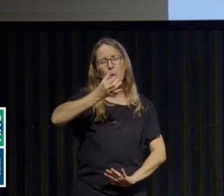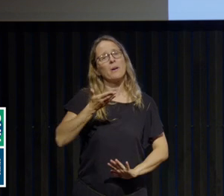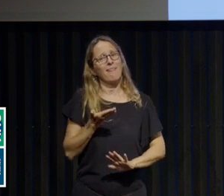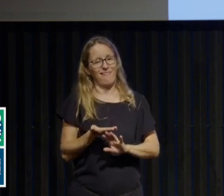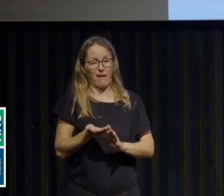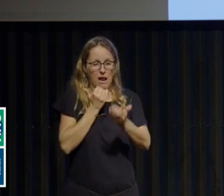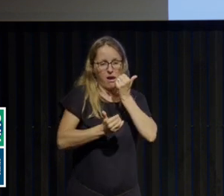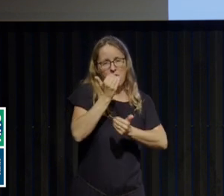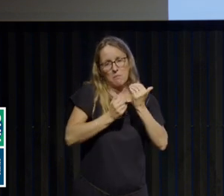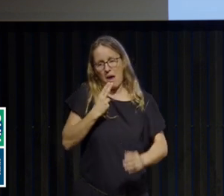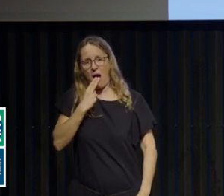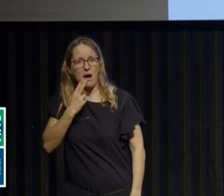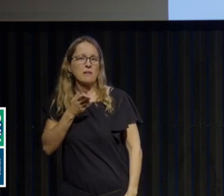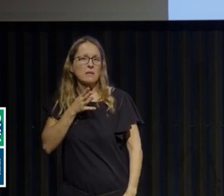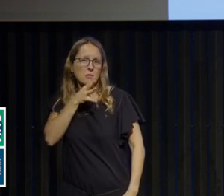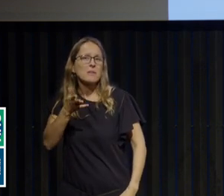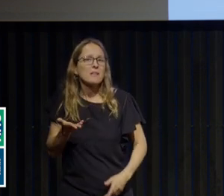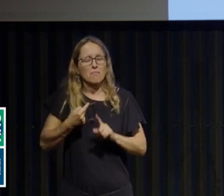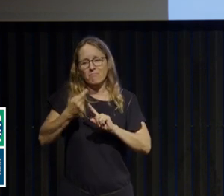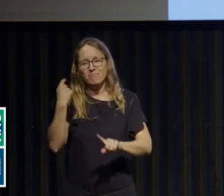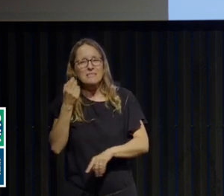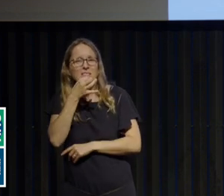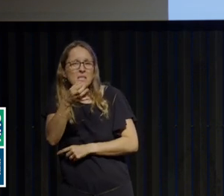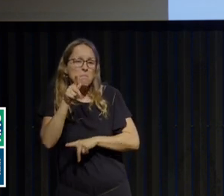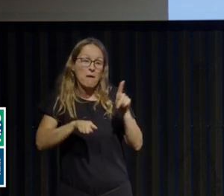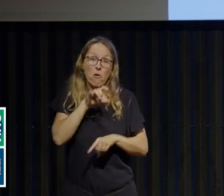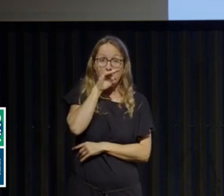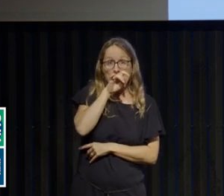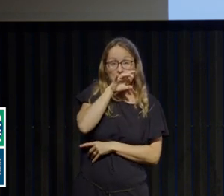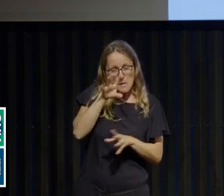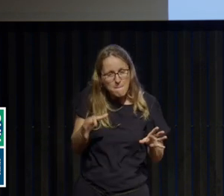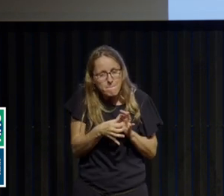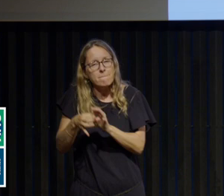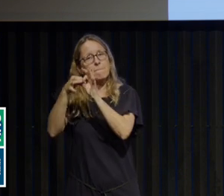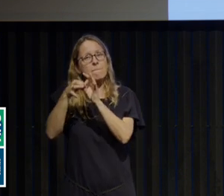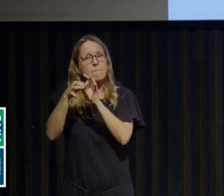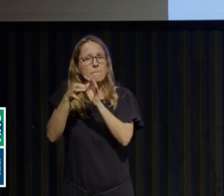boulimie. Donc, on a pu parler de formes mixtes, anorexie, boulimie.